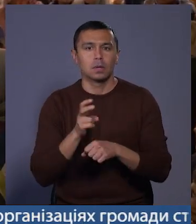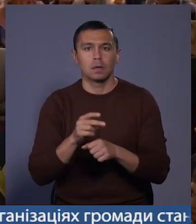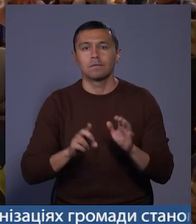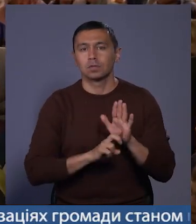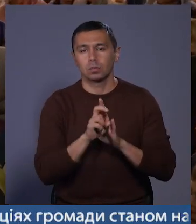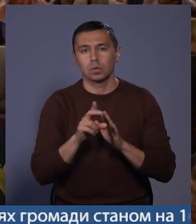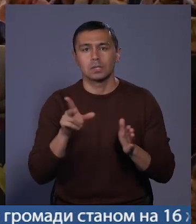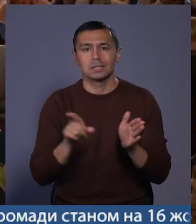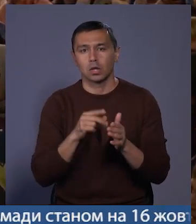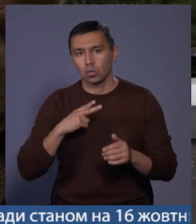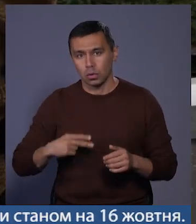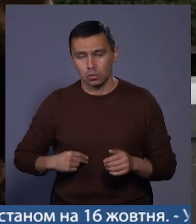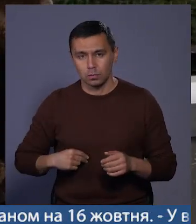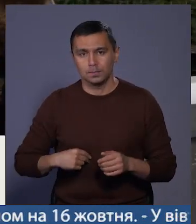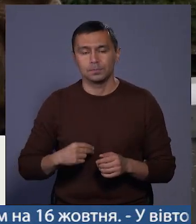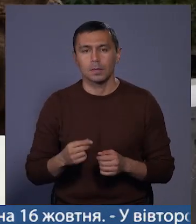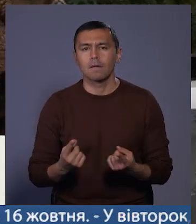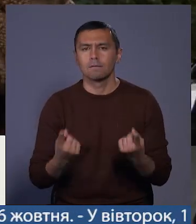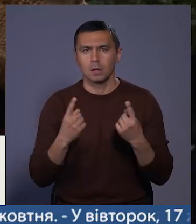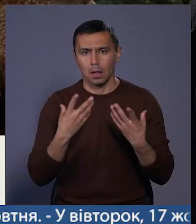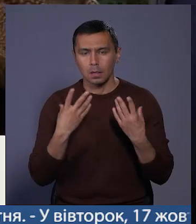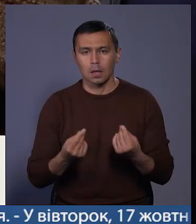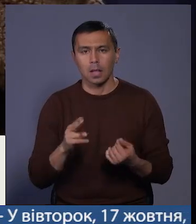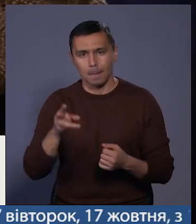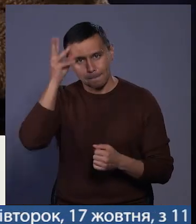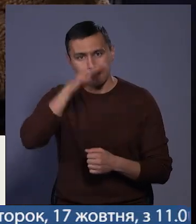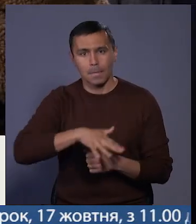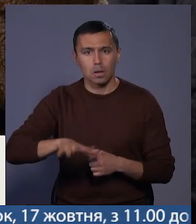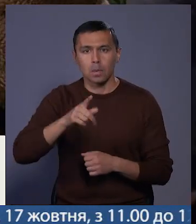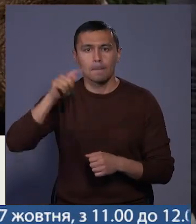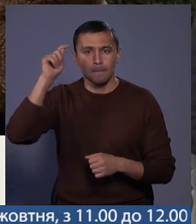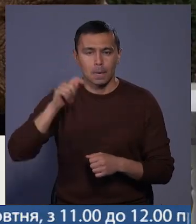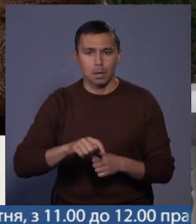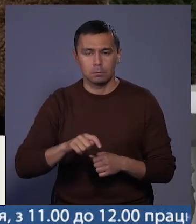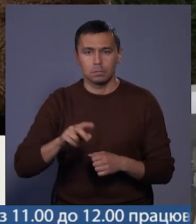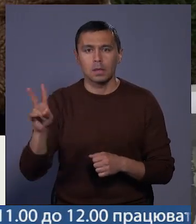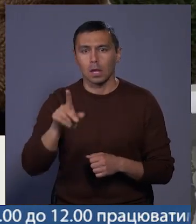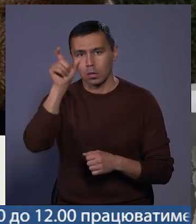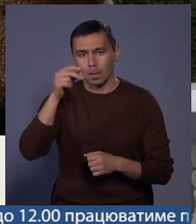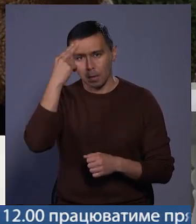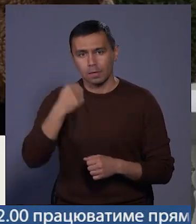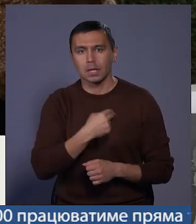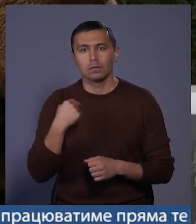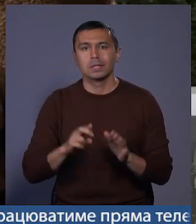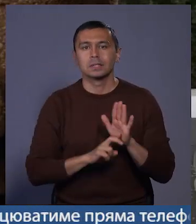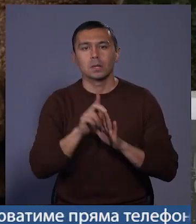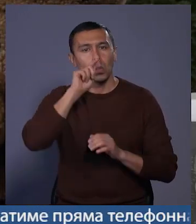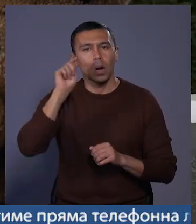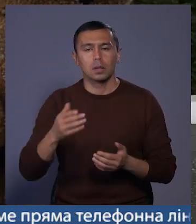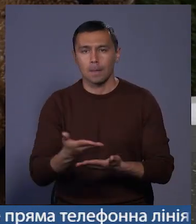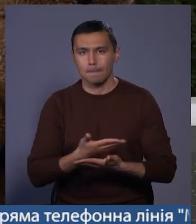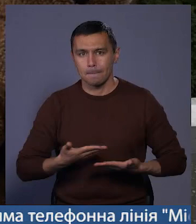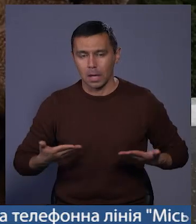собор з донечкою Єлизаветою. Визичний день відносно для Хмельниччина, що приїхав в нас на Православної церкви України. Ми,